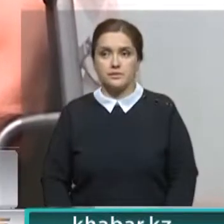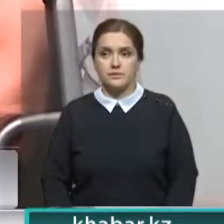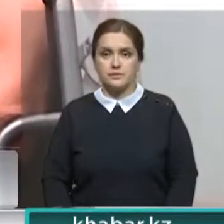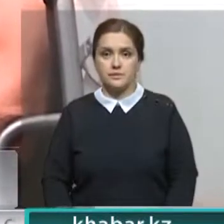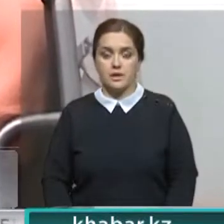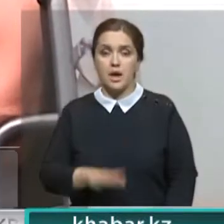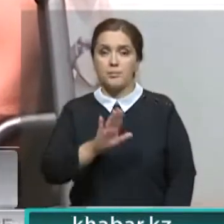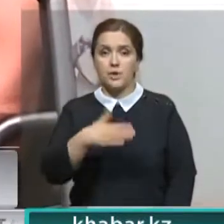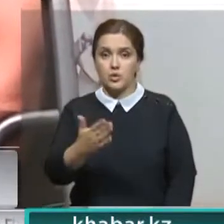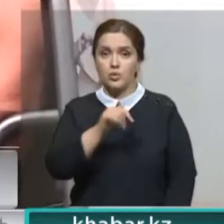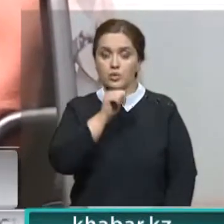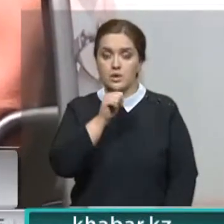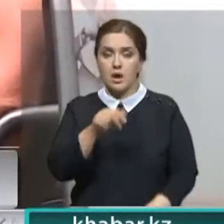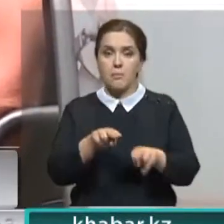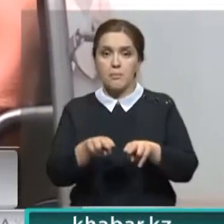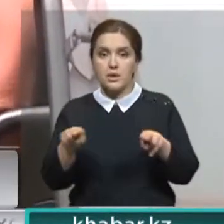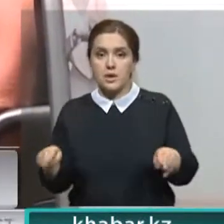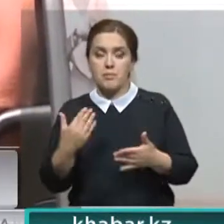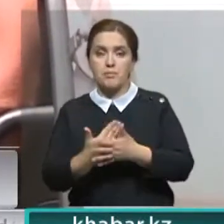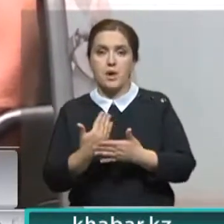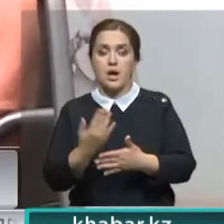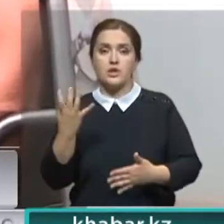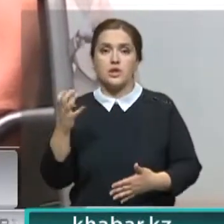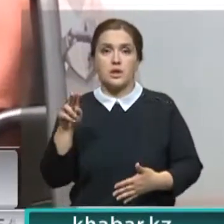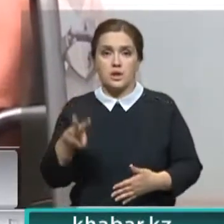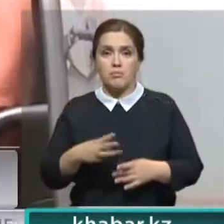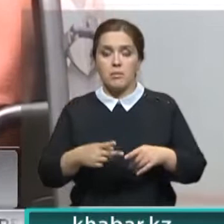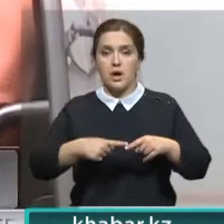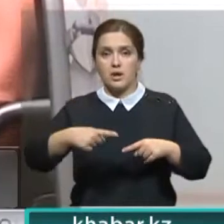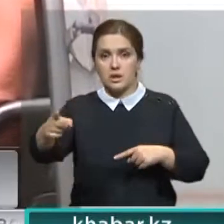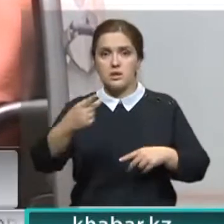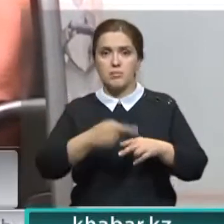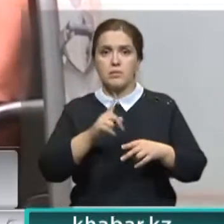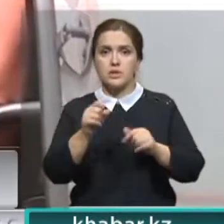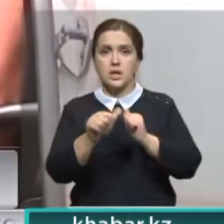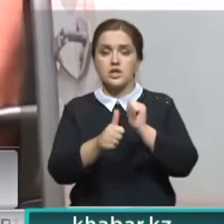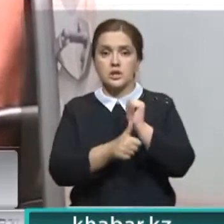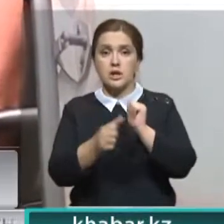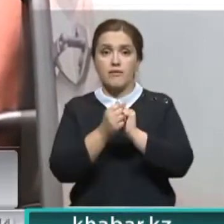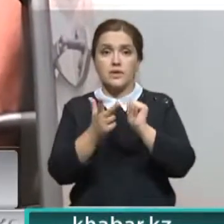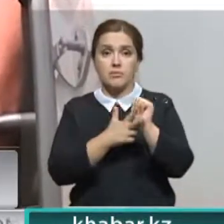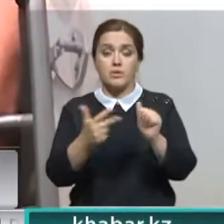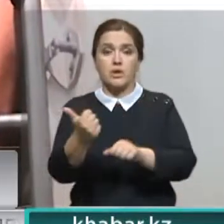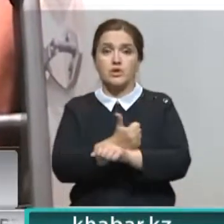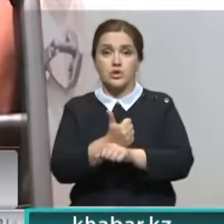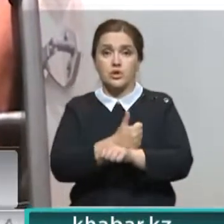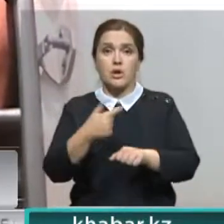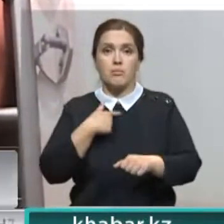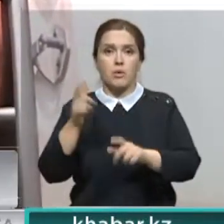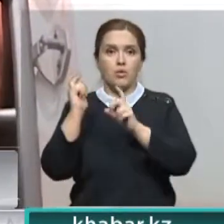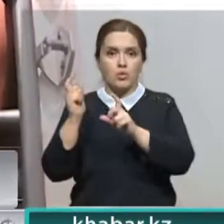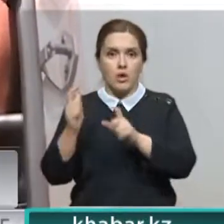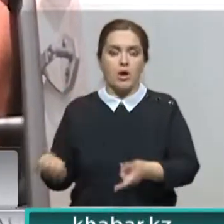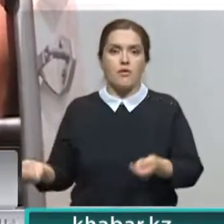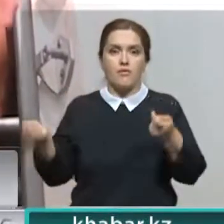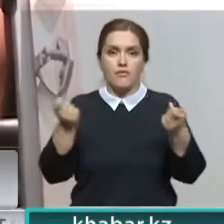Между Костанаем и Петропавловском где-то 400 километров. Это расстояние проезжаем за 16-18 часов. А мы ведь еще и груз возим.